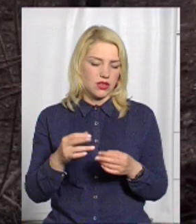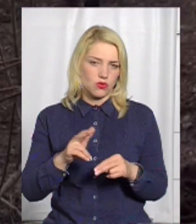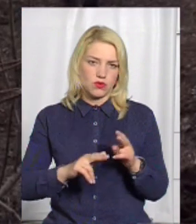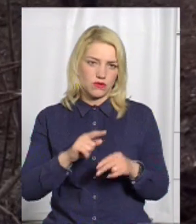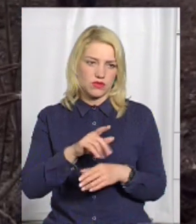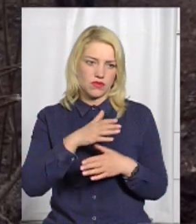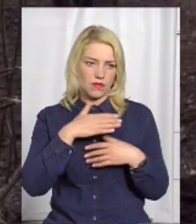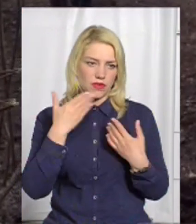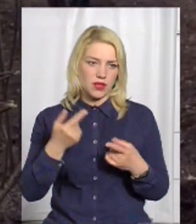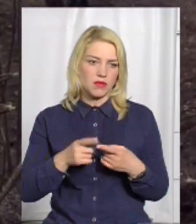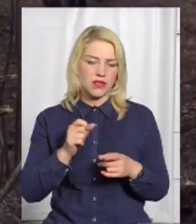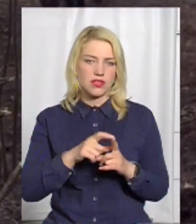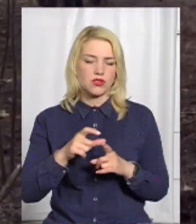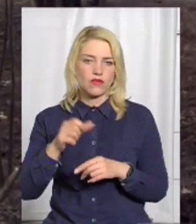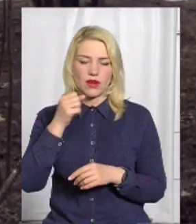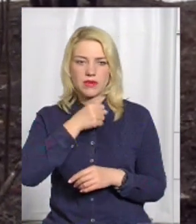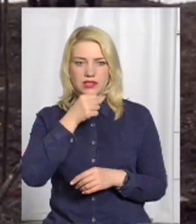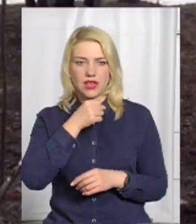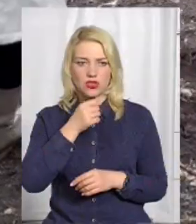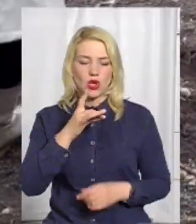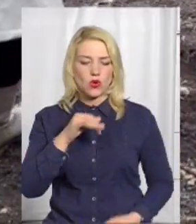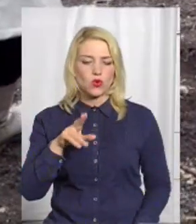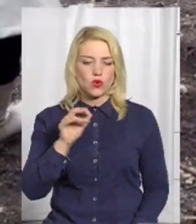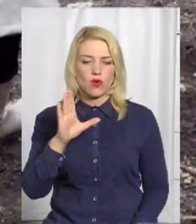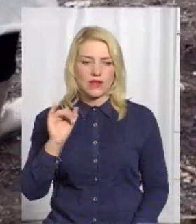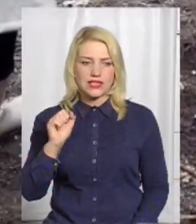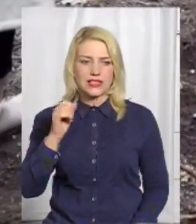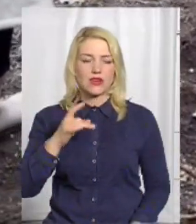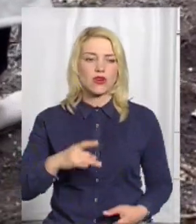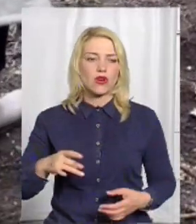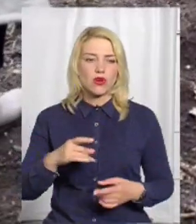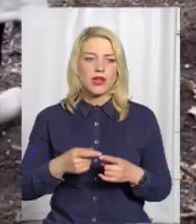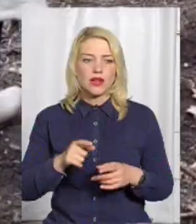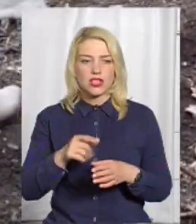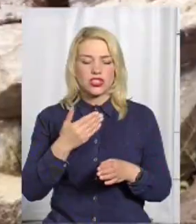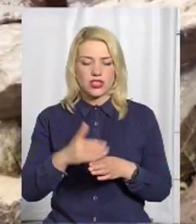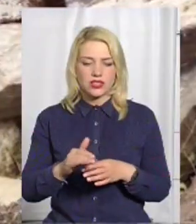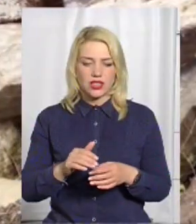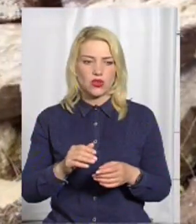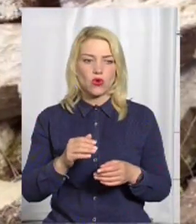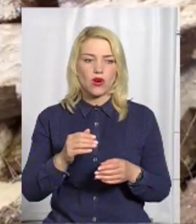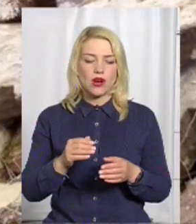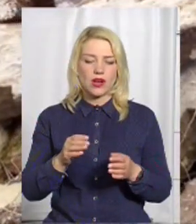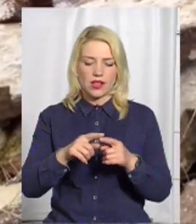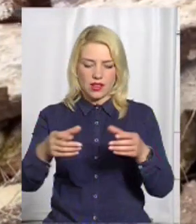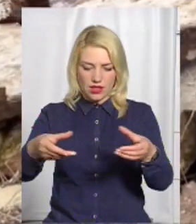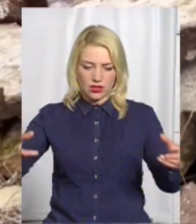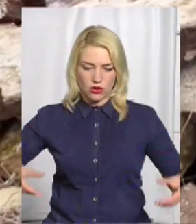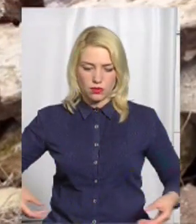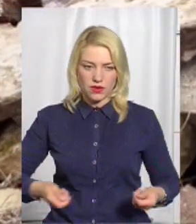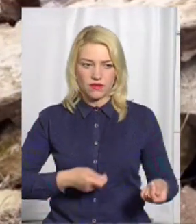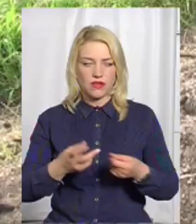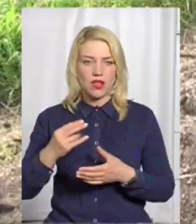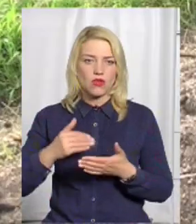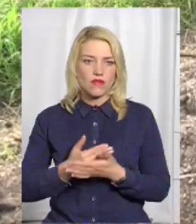За словами старости Рудковецького старостинського округу Галини Поляруш, частину залишків надгробків вивезли на нове кладовище, яке